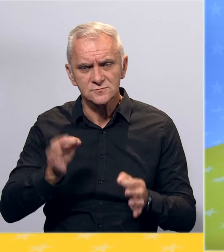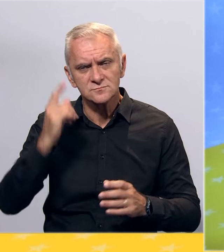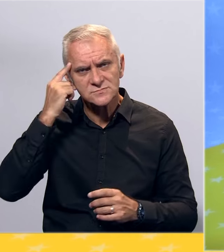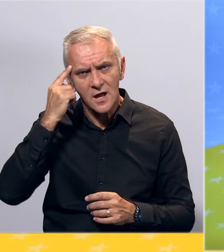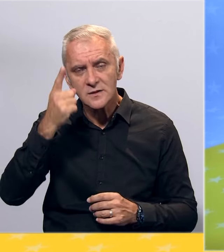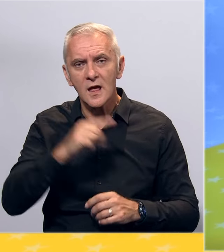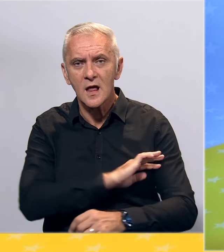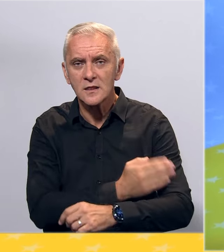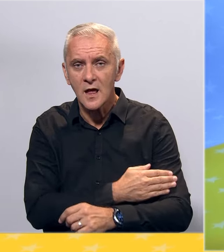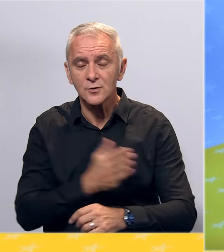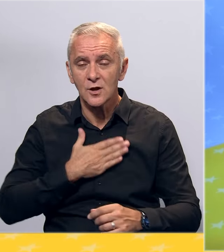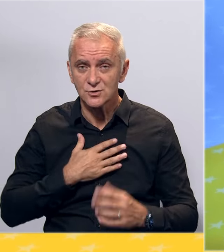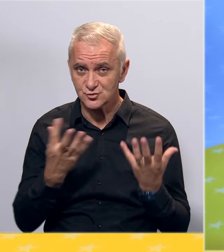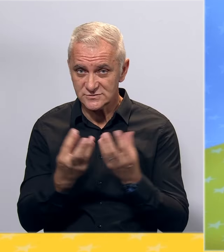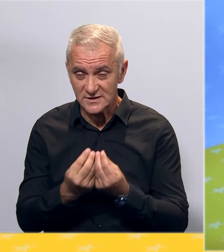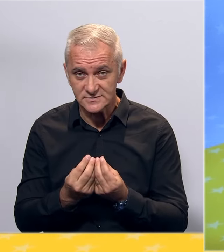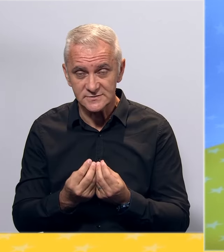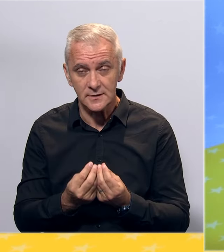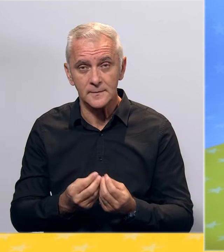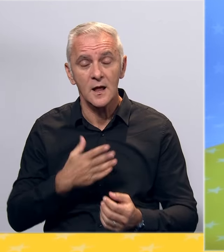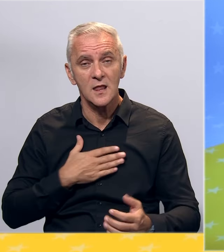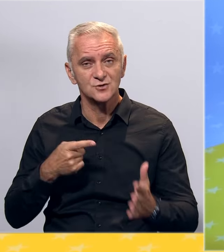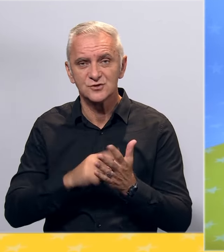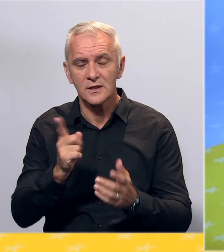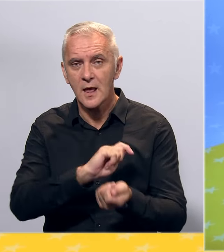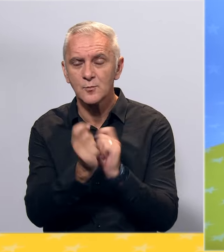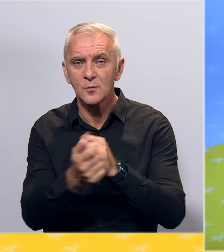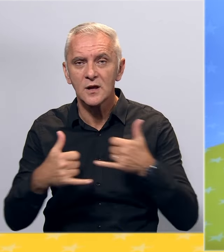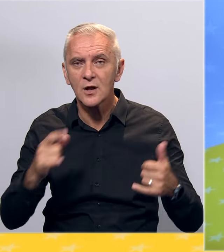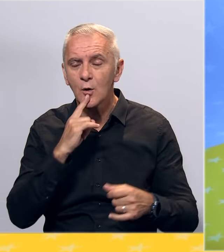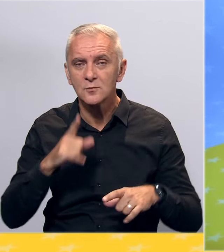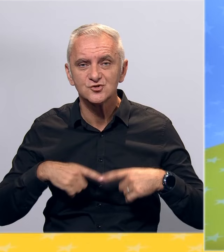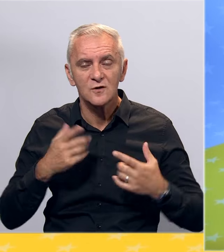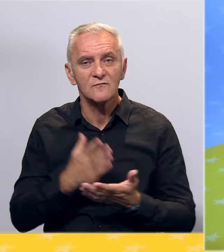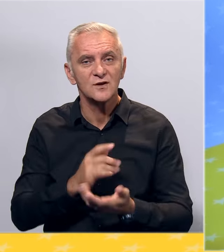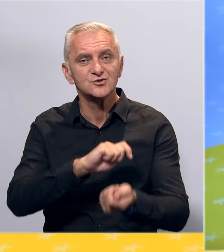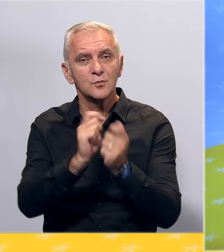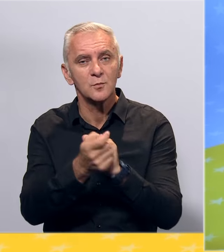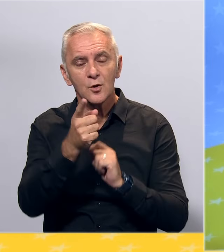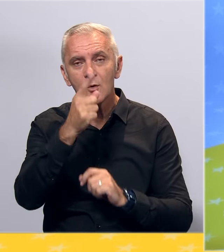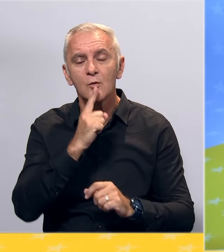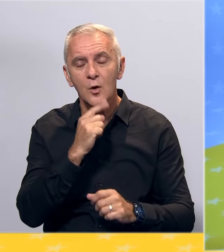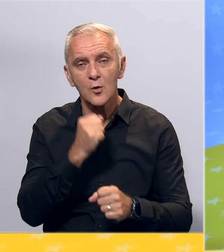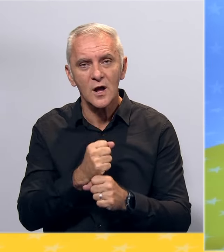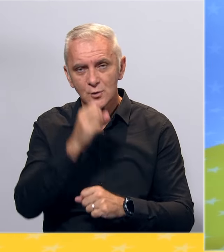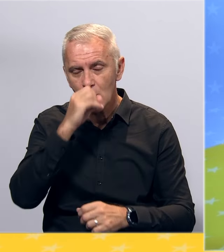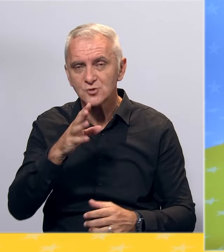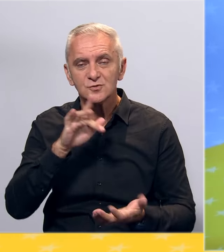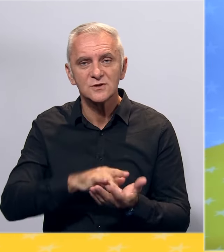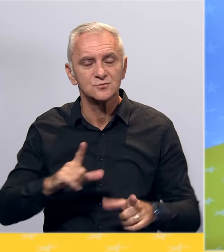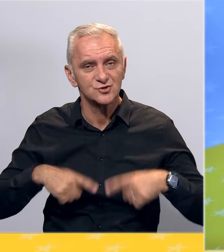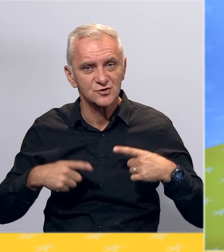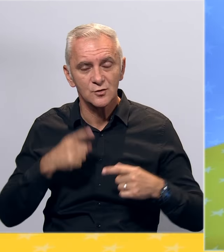energiju posvete dobrobiti naše zajednice. Naš cilj nije da promjenimo grad u kojem živimo, već da promjenimo one što ga učiniše lošim mjestom za život.